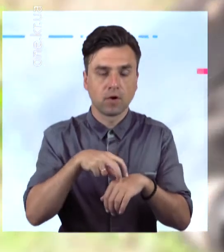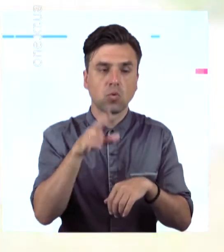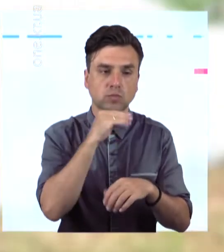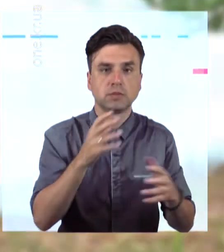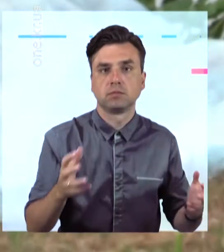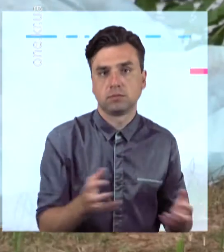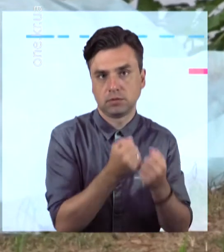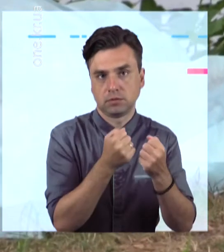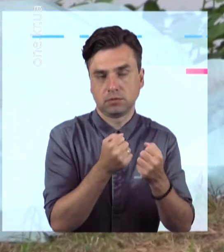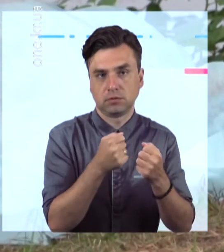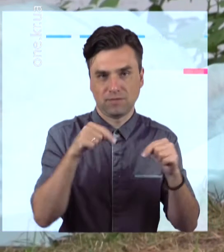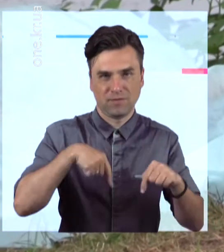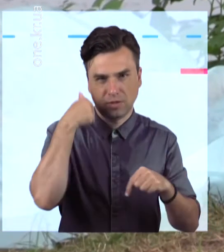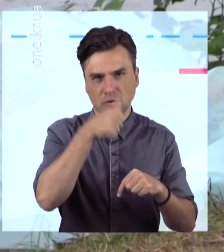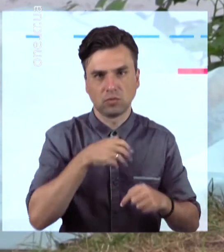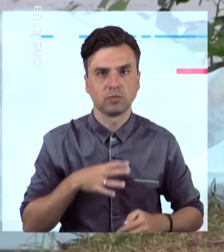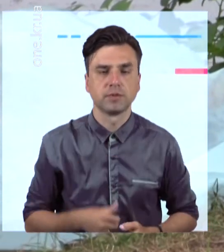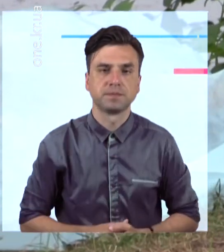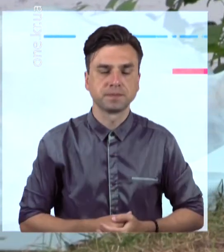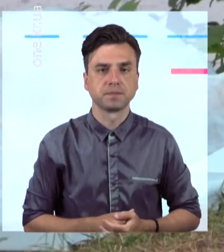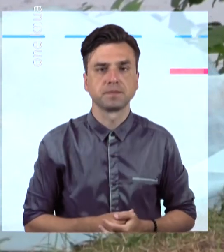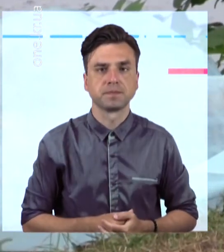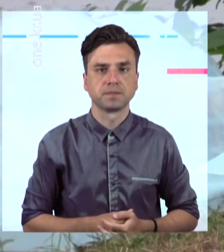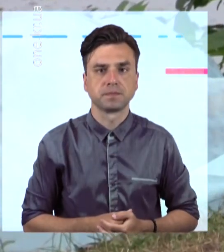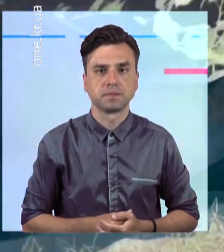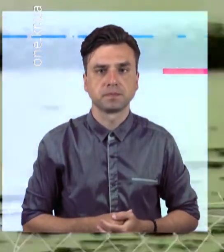життя. Карина Гутяр, Віталій Кваша, Перший міський.